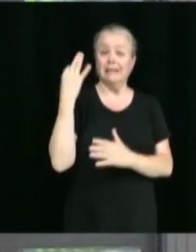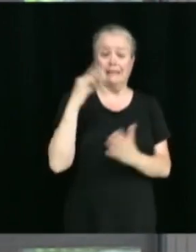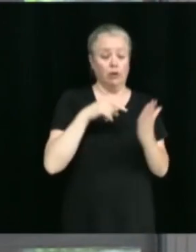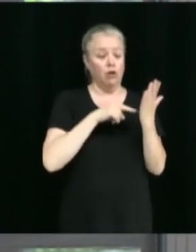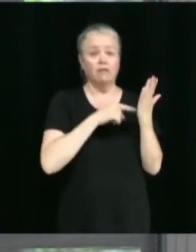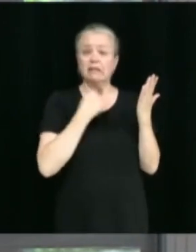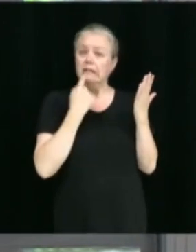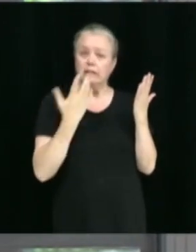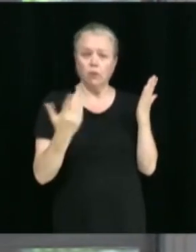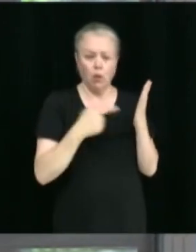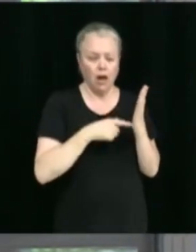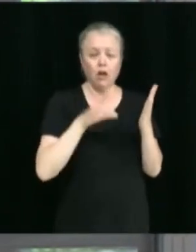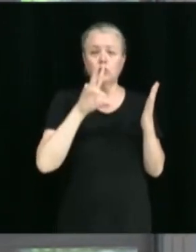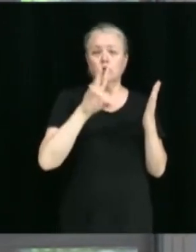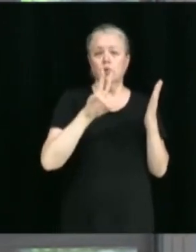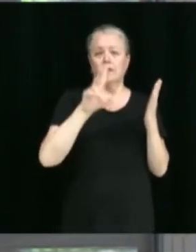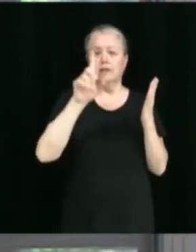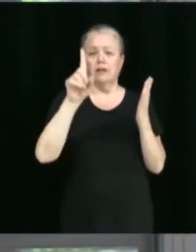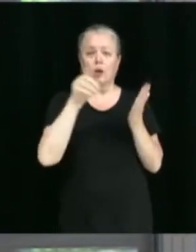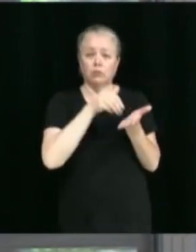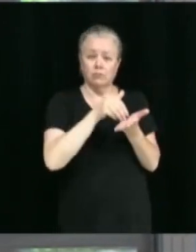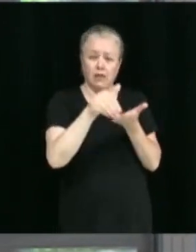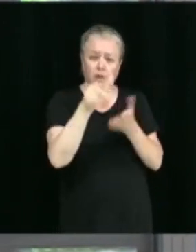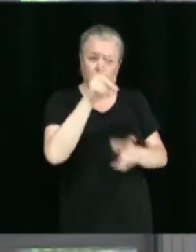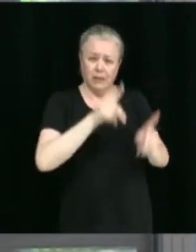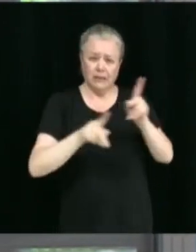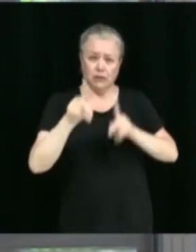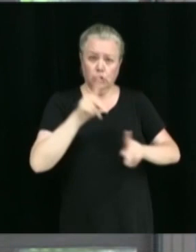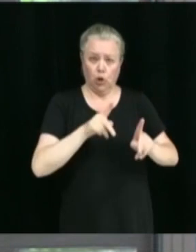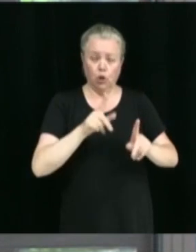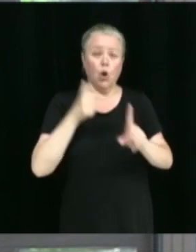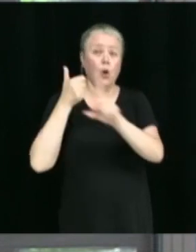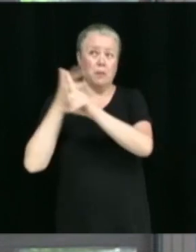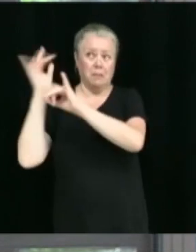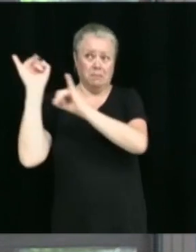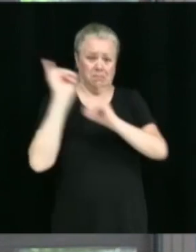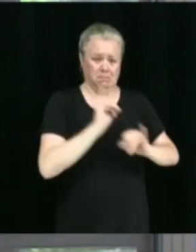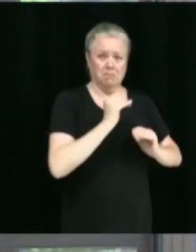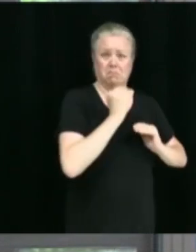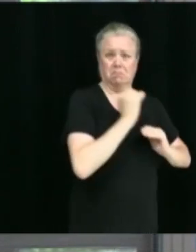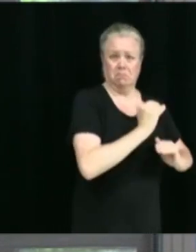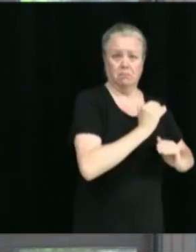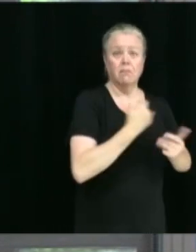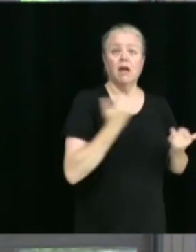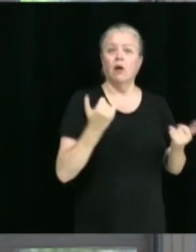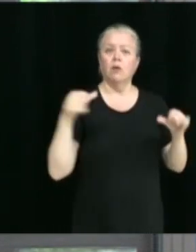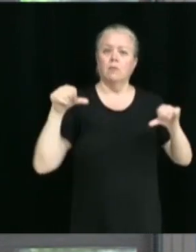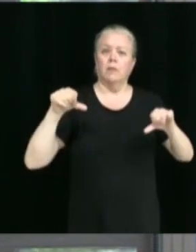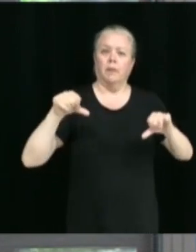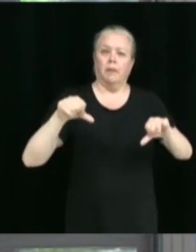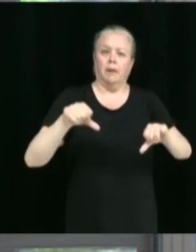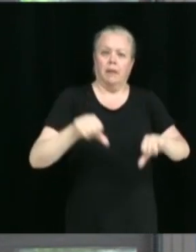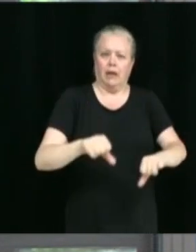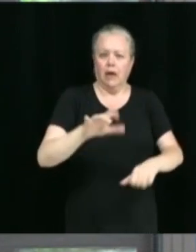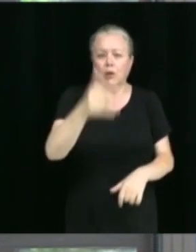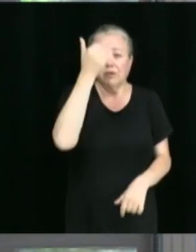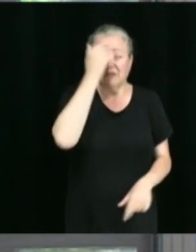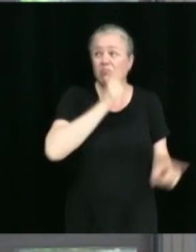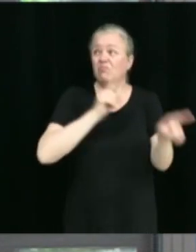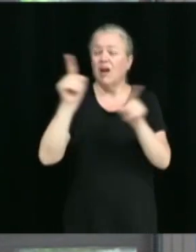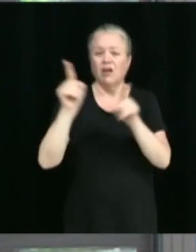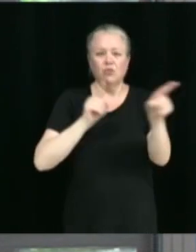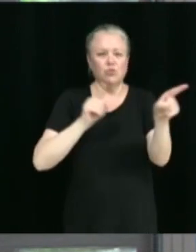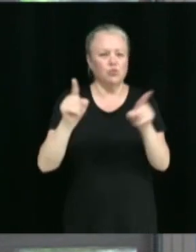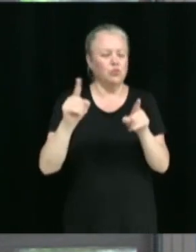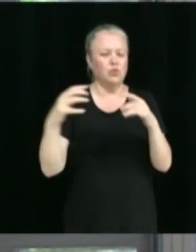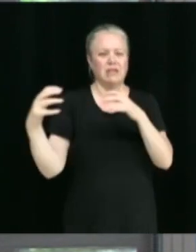71 millions de personnes dans le monde avaient un statut de réfugié, la situation s'est encore aggravée, que l'on pense à toutes les guerres qui sévissent dans le